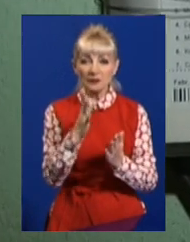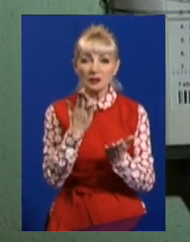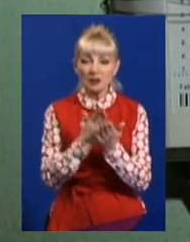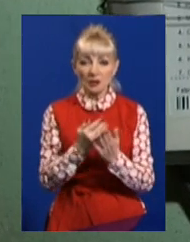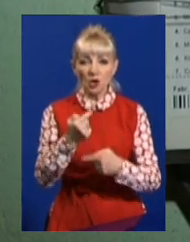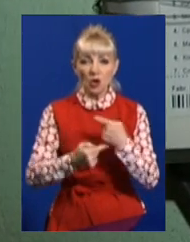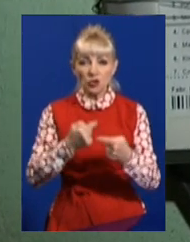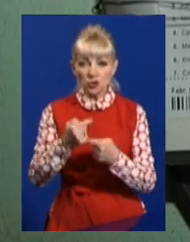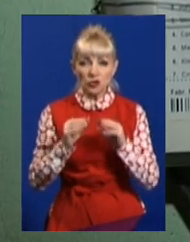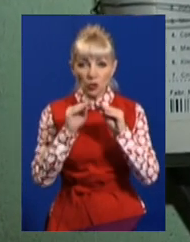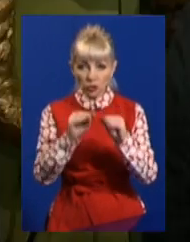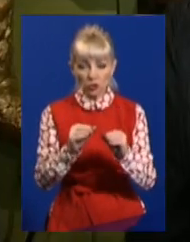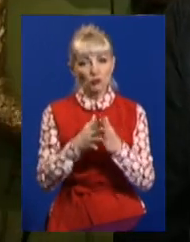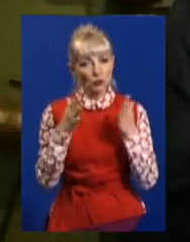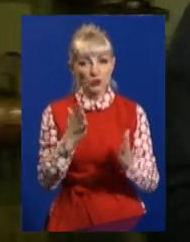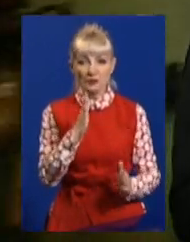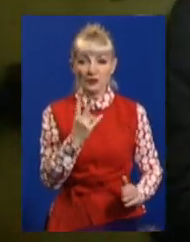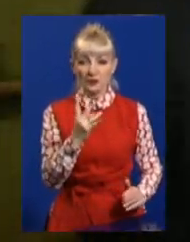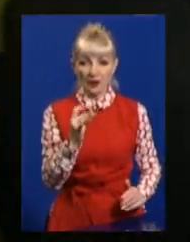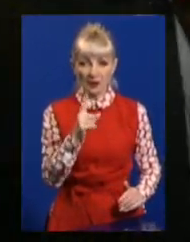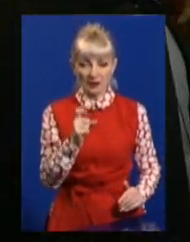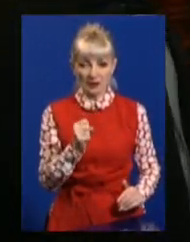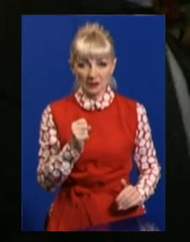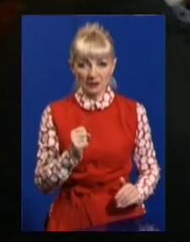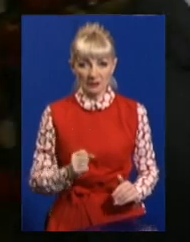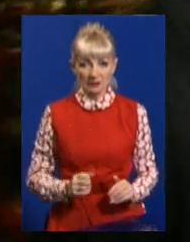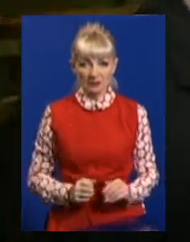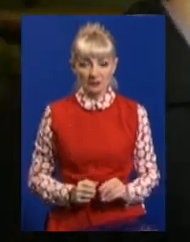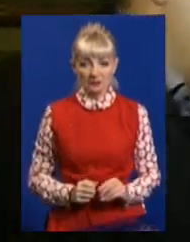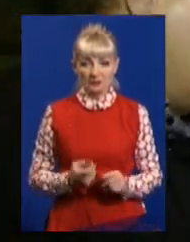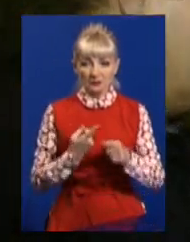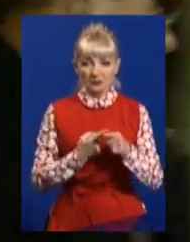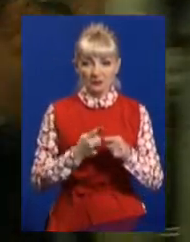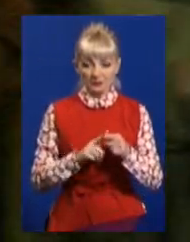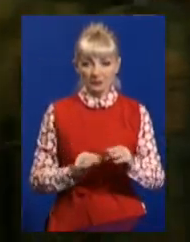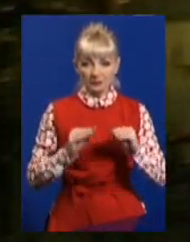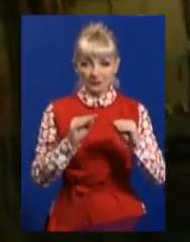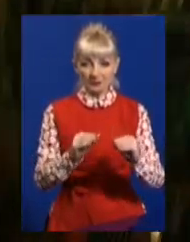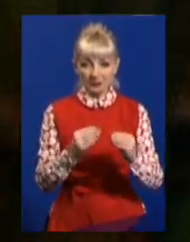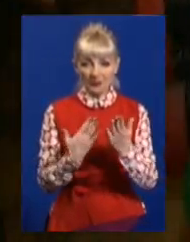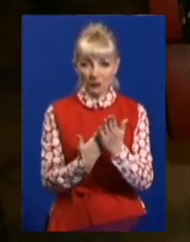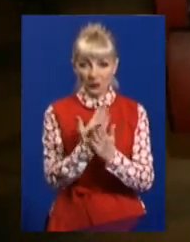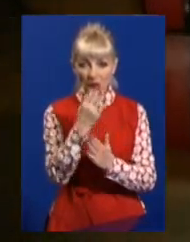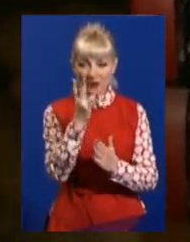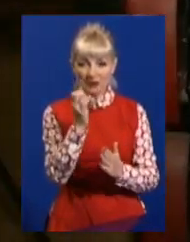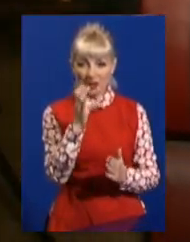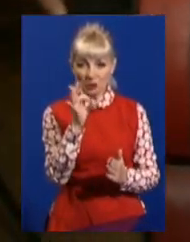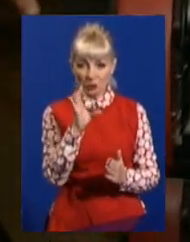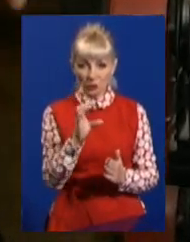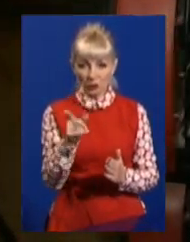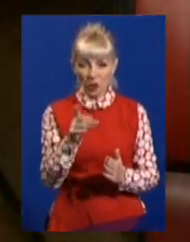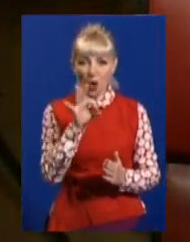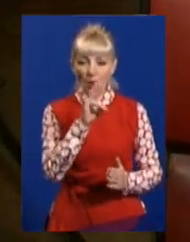лічильник, більше як удвічі. Покажу, вони ось красиві, це німецькі насоси. Це один насос, він